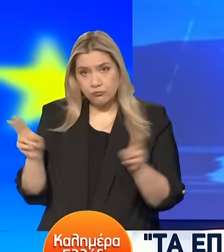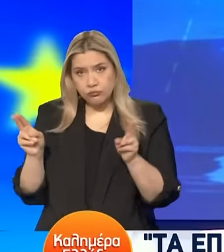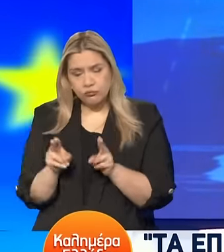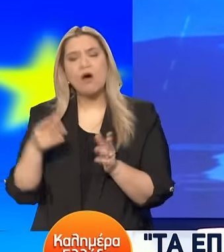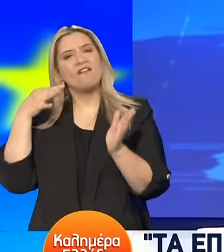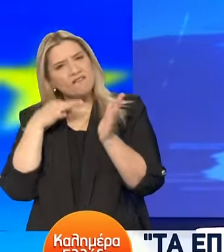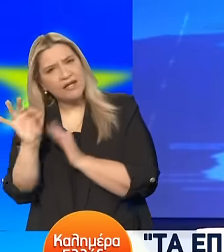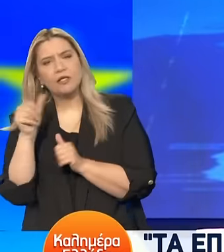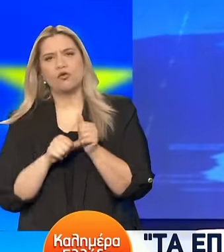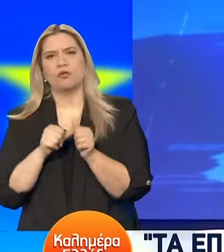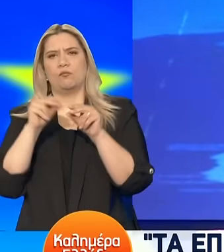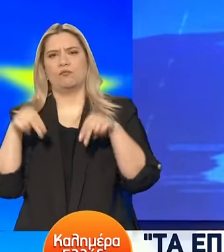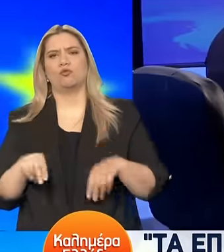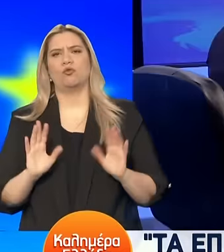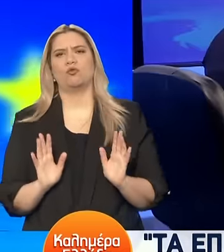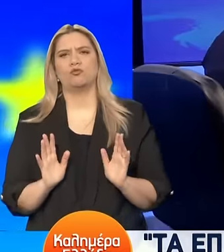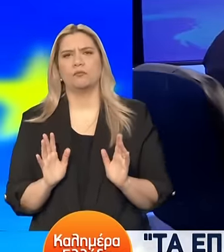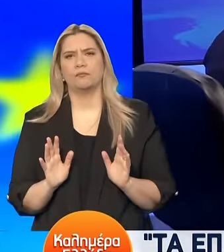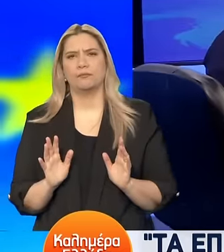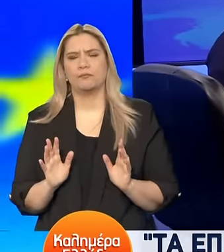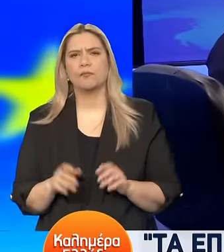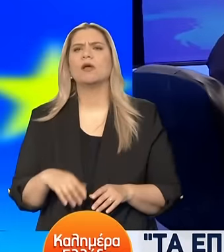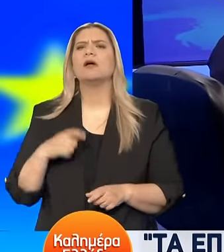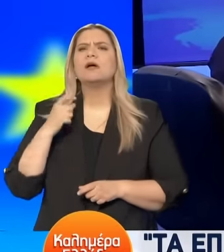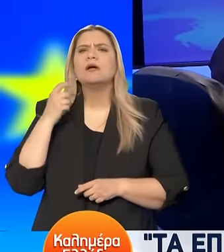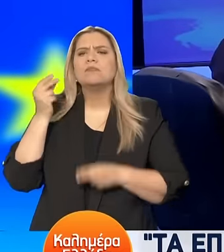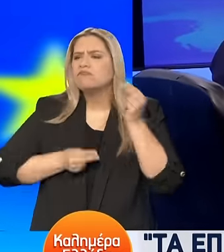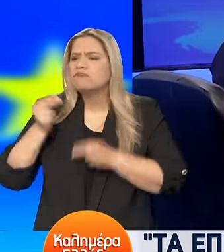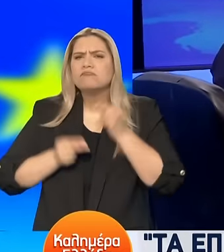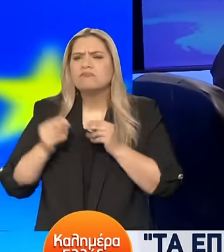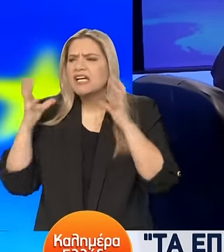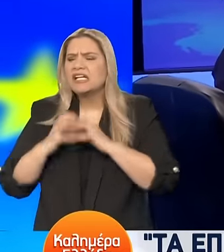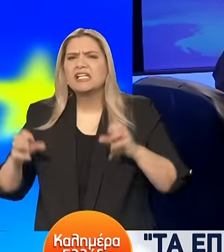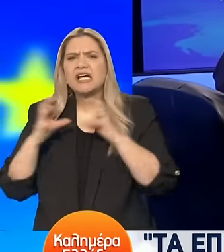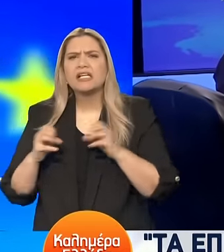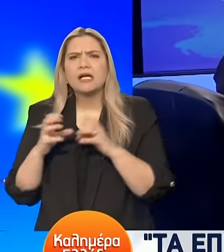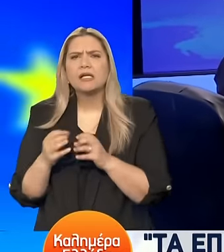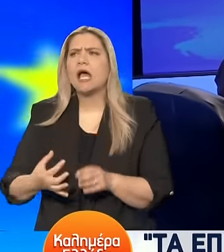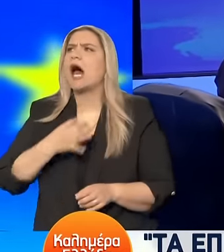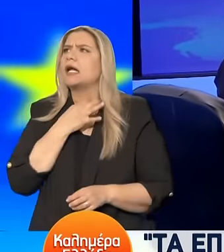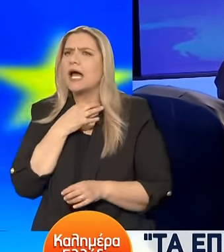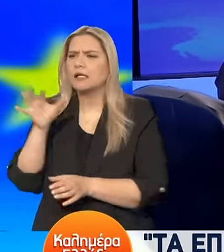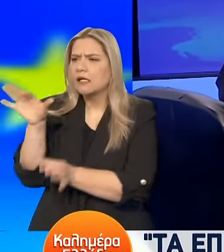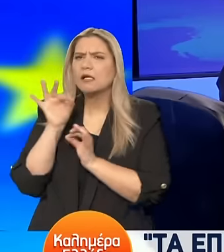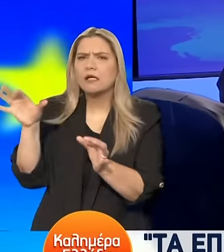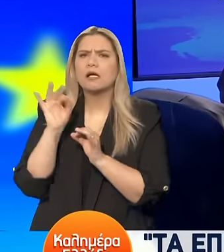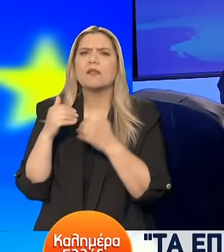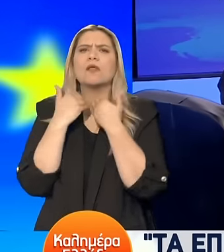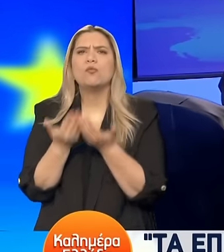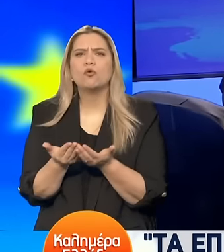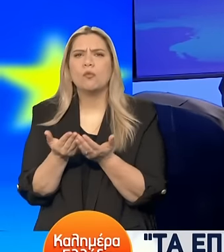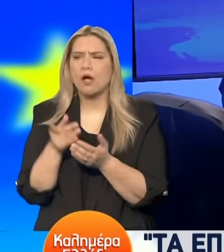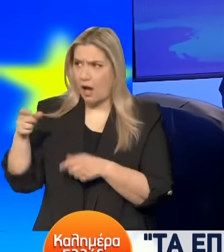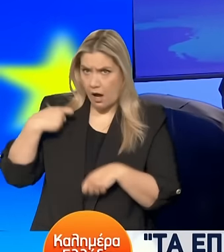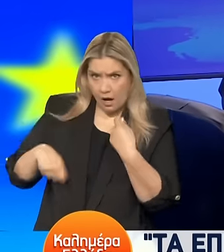σήμερα Ακούμε γκρίνια, δεν βρίσκουμε εργαζόμενους Το ακούτε και εσείς Η απάντηση την οποία δίνω στους ξενοδόκους είναι Πληρώστε περισσότερο να βρείτε Και πληρώνουν περισσότερο